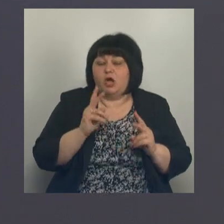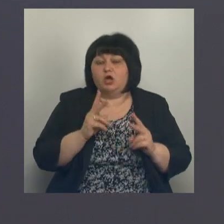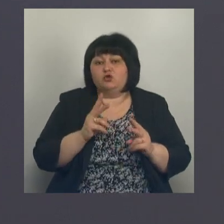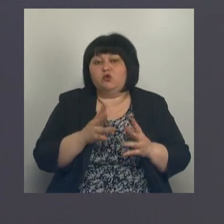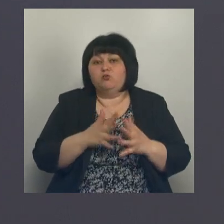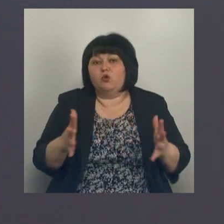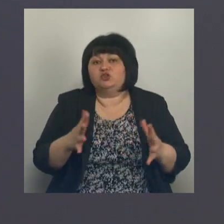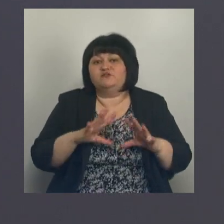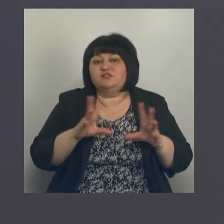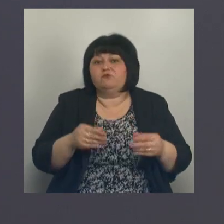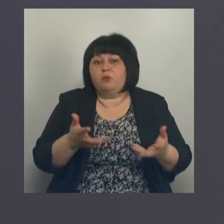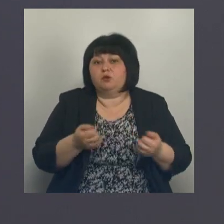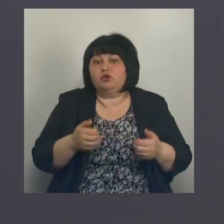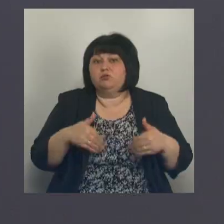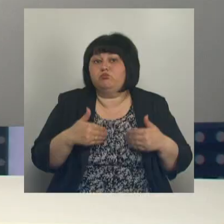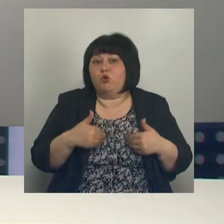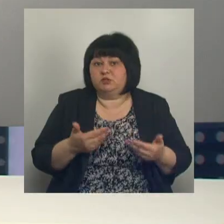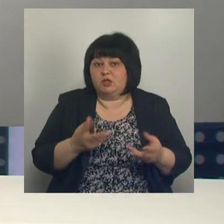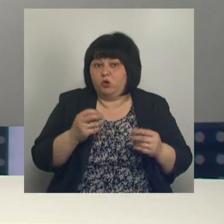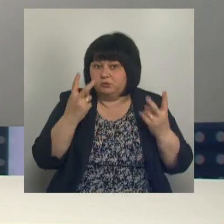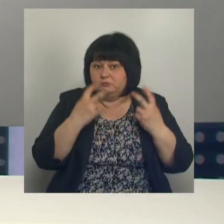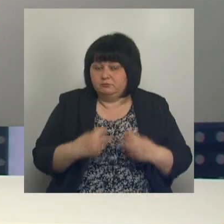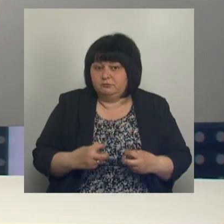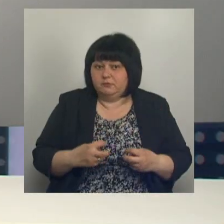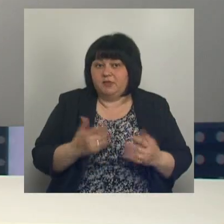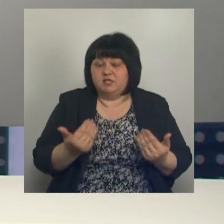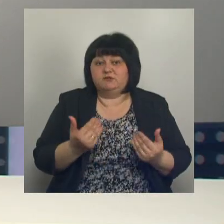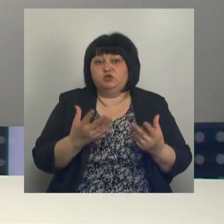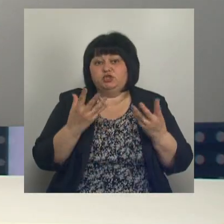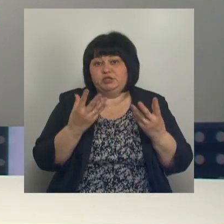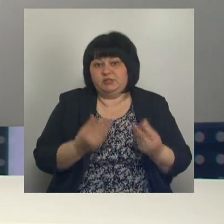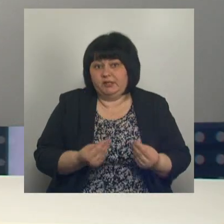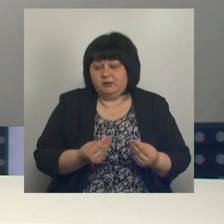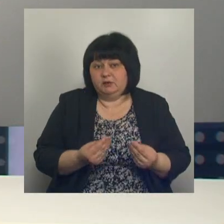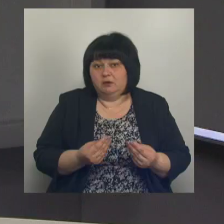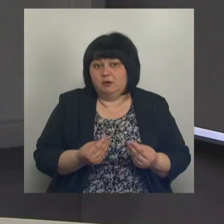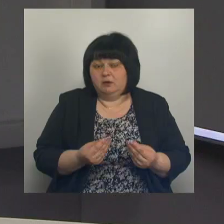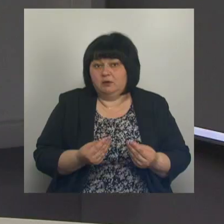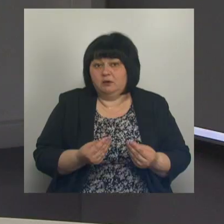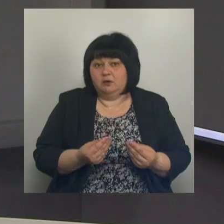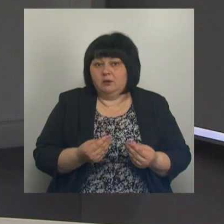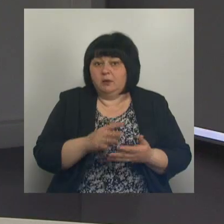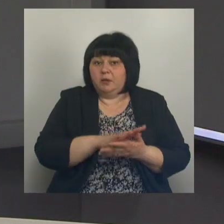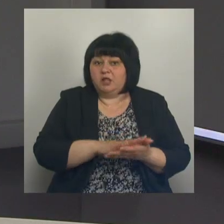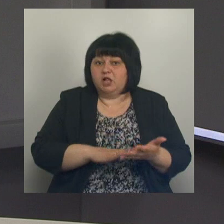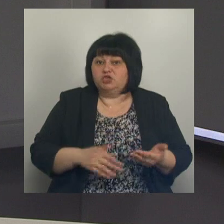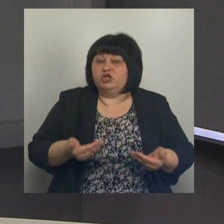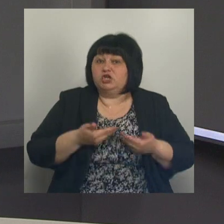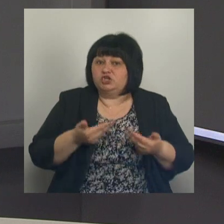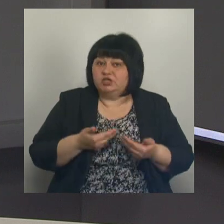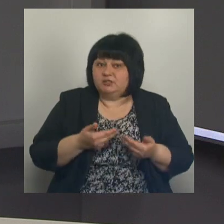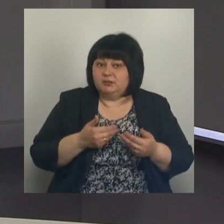получает пользу от этой диспансеризации. Так вот, на сегодняшний момент продолжительность жизни